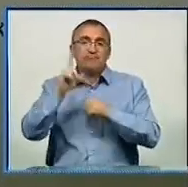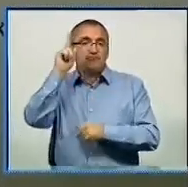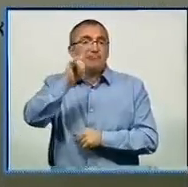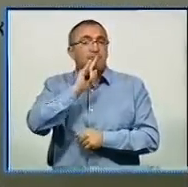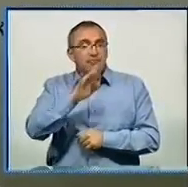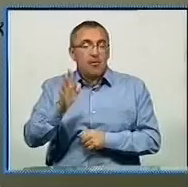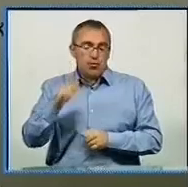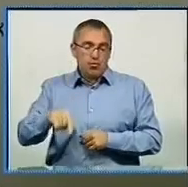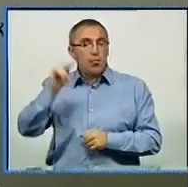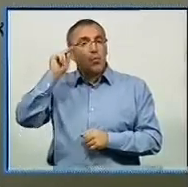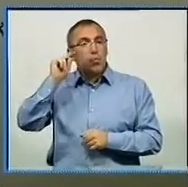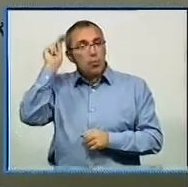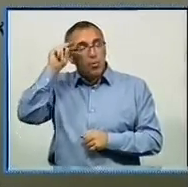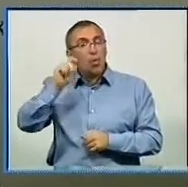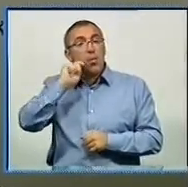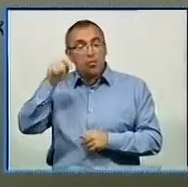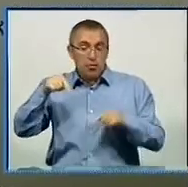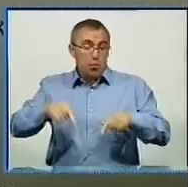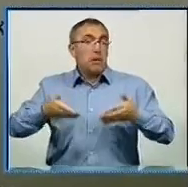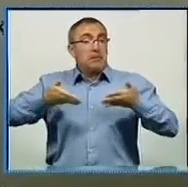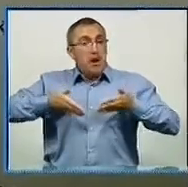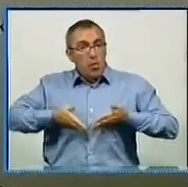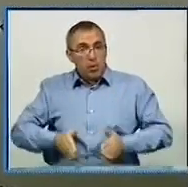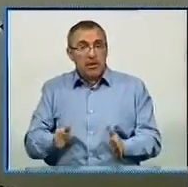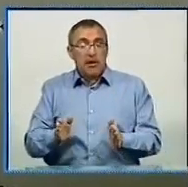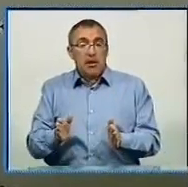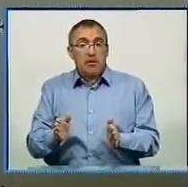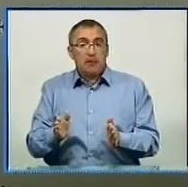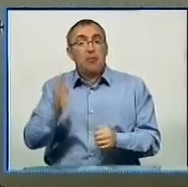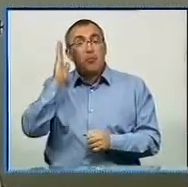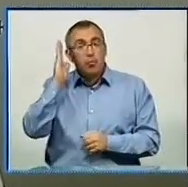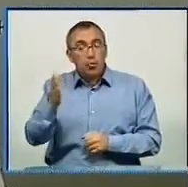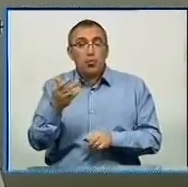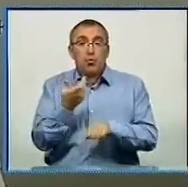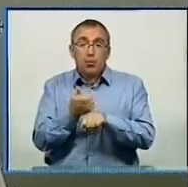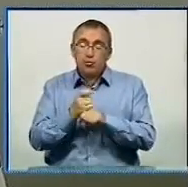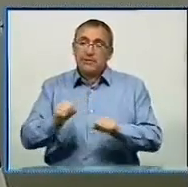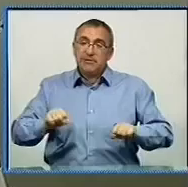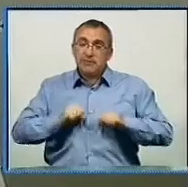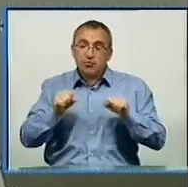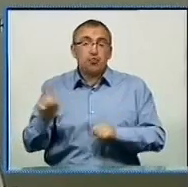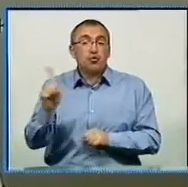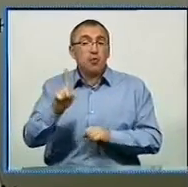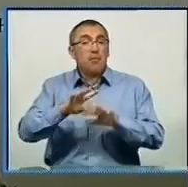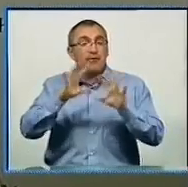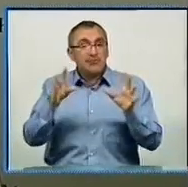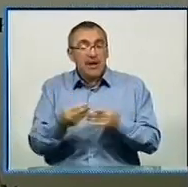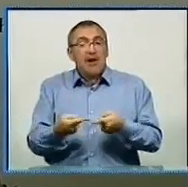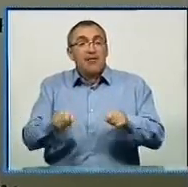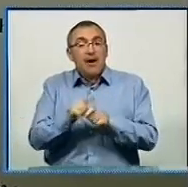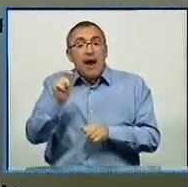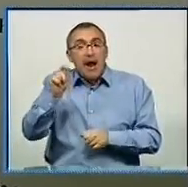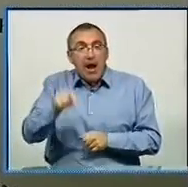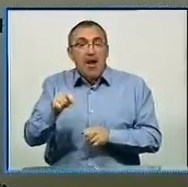навчатися в Україні, все ж таки туди я народилася. І буду дуже для цього старатися, щоб все-таки хоч якусь